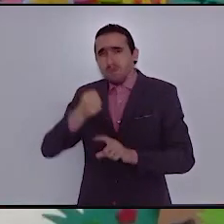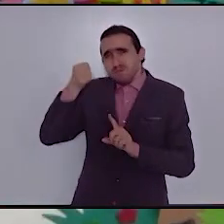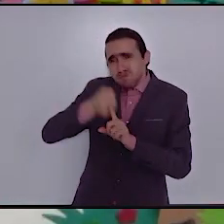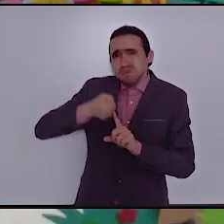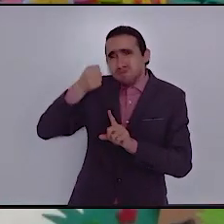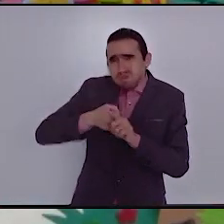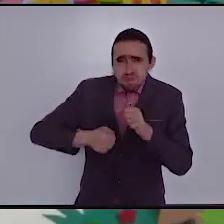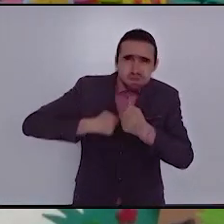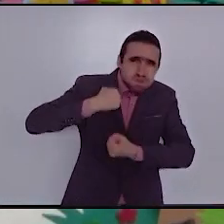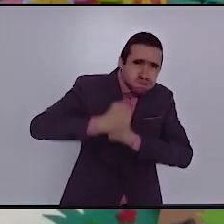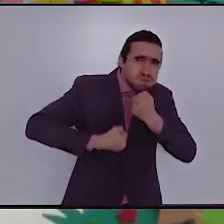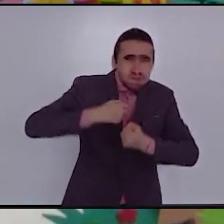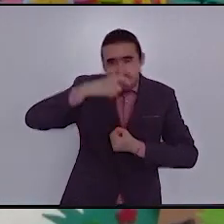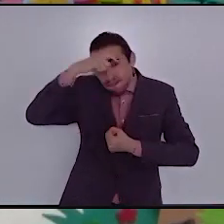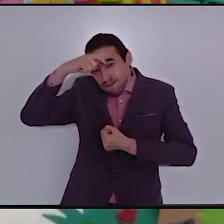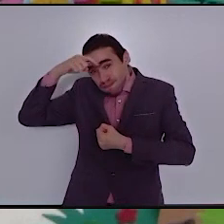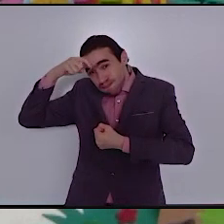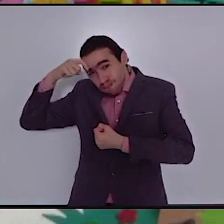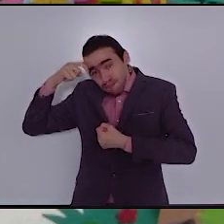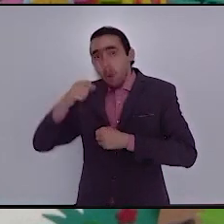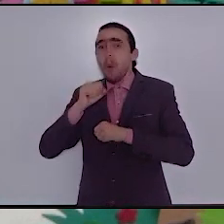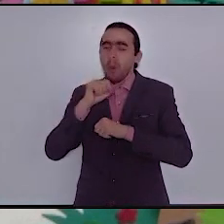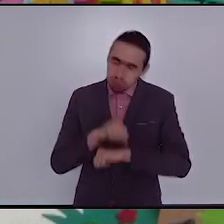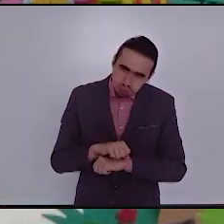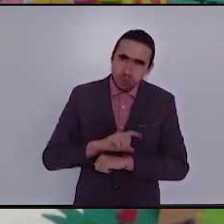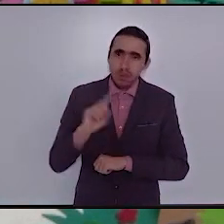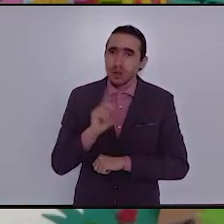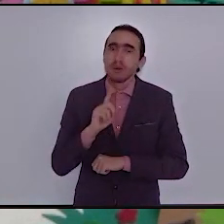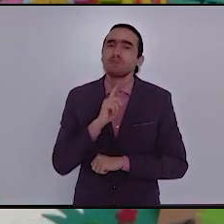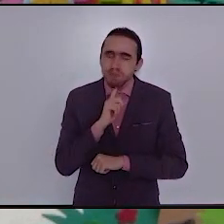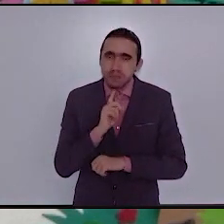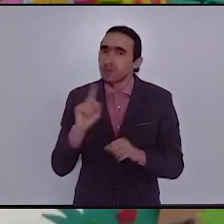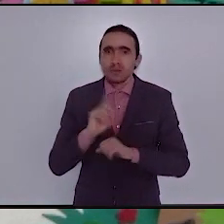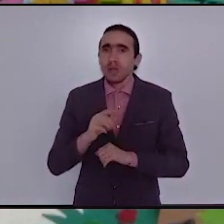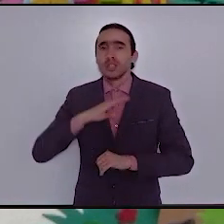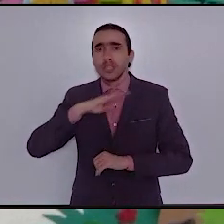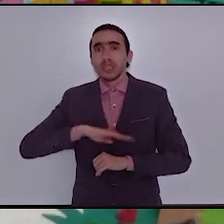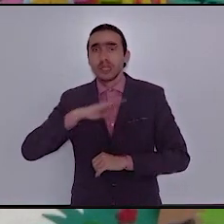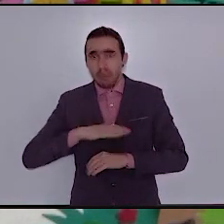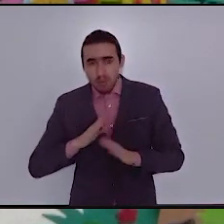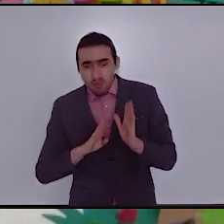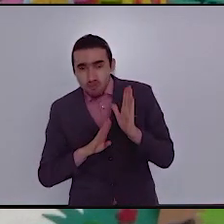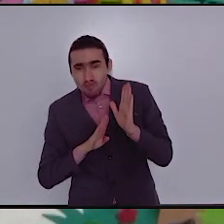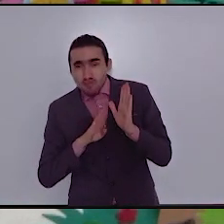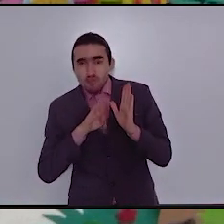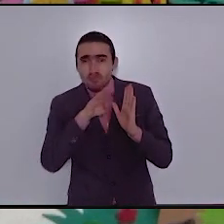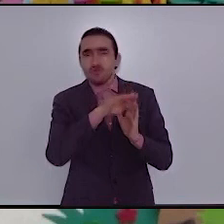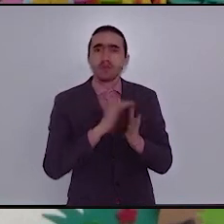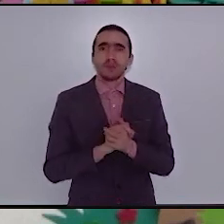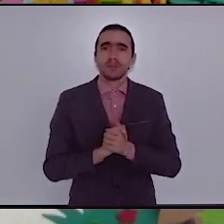الاستسلام ويجب أن نتأنى ونصبر حتى نحصل على ما نريد دعونا الآن